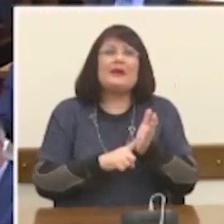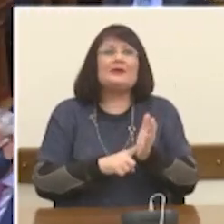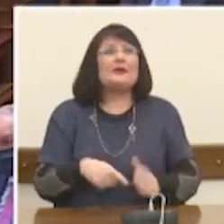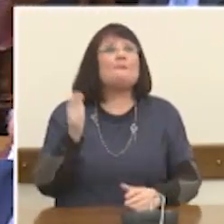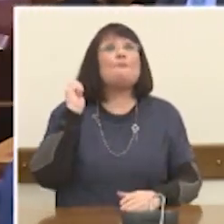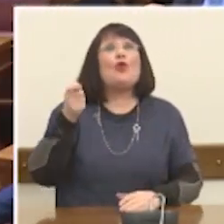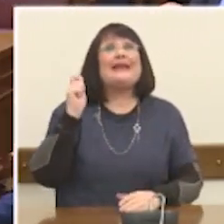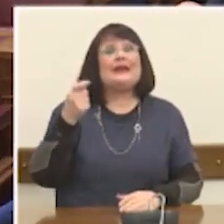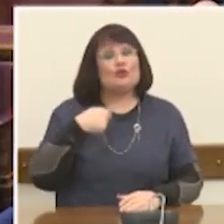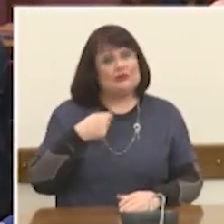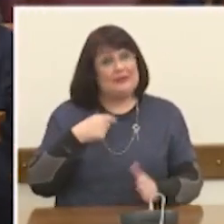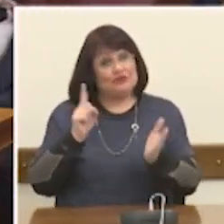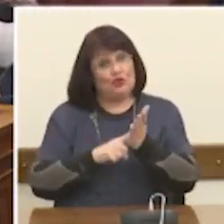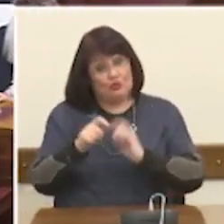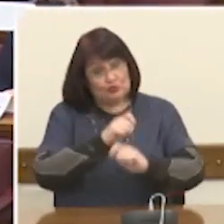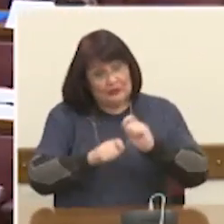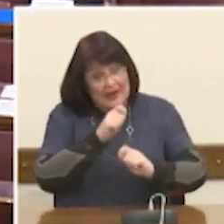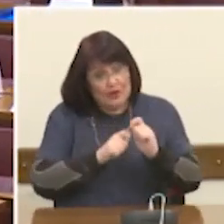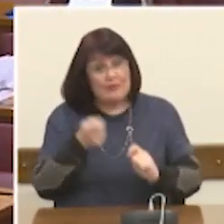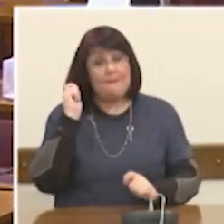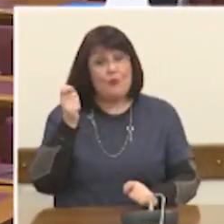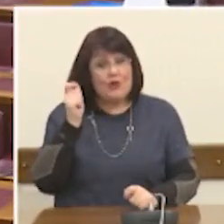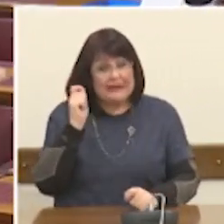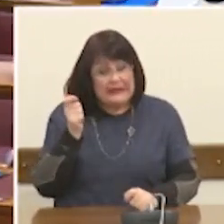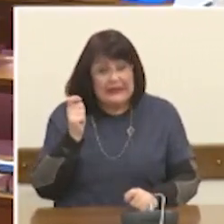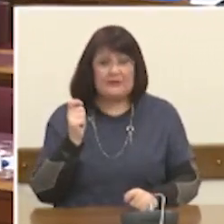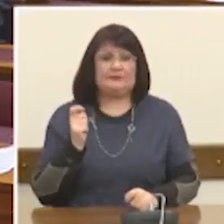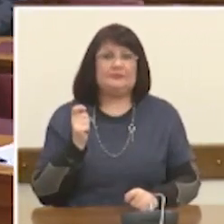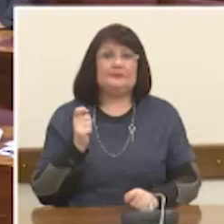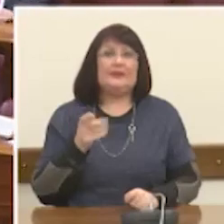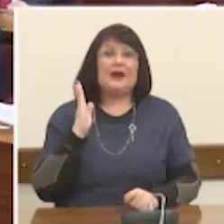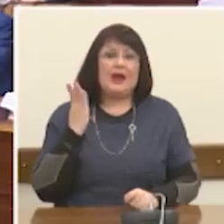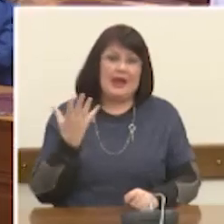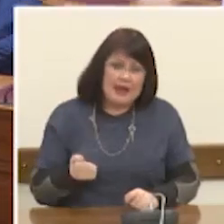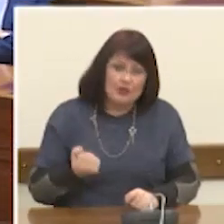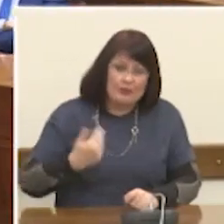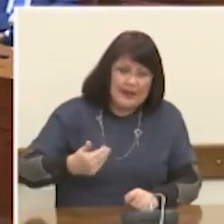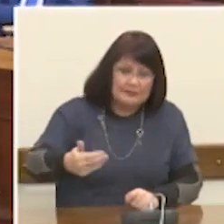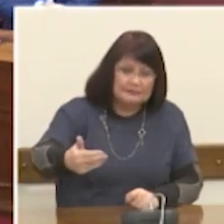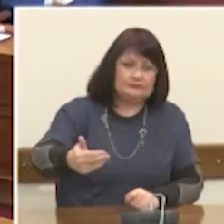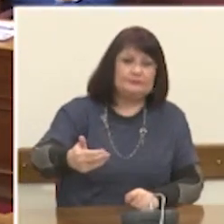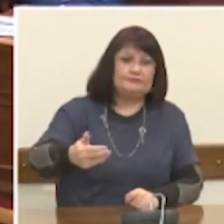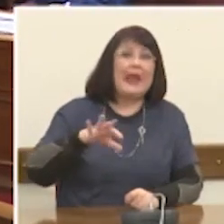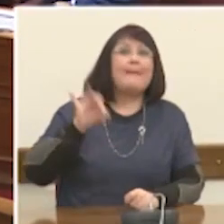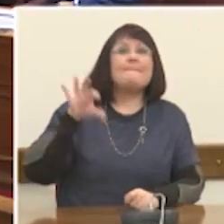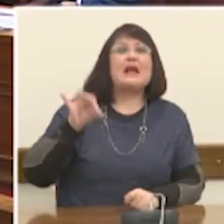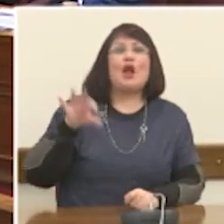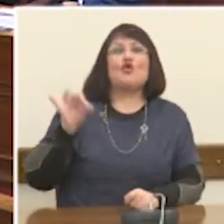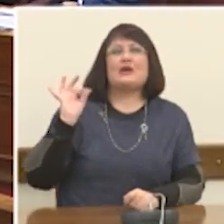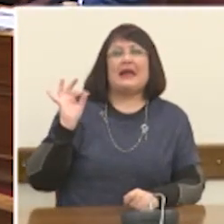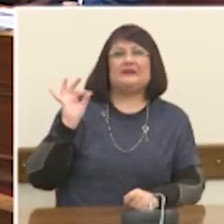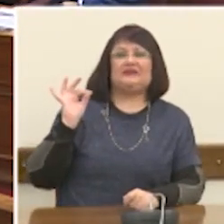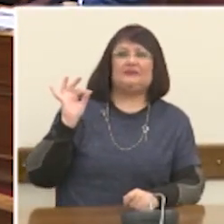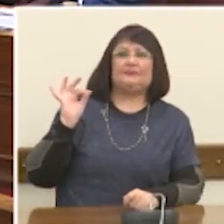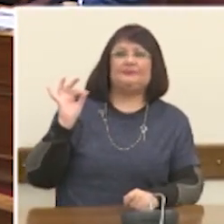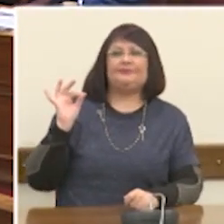που χαράσουν δημόσια πολιτική, τη δυνατότητα να έχουμε μπροστά μας ένα μενού από επιλογές και να κρίνουμε με βάση